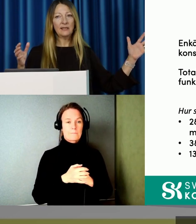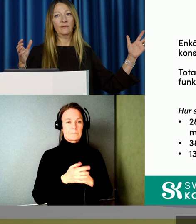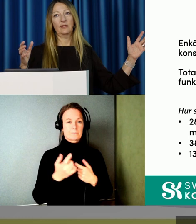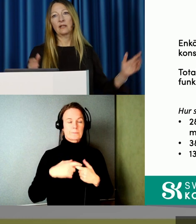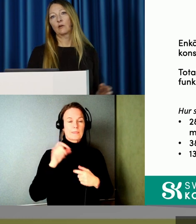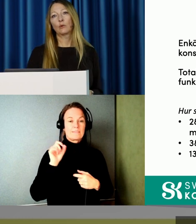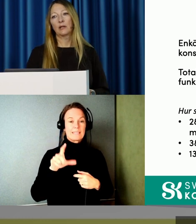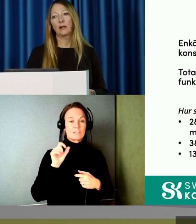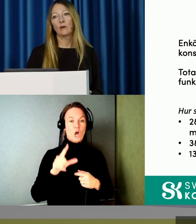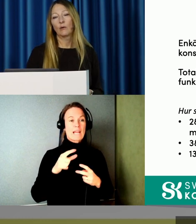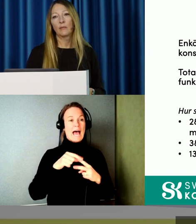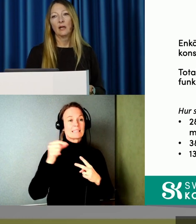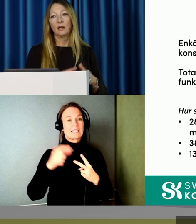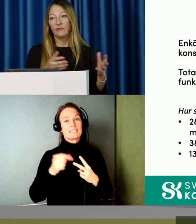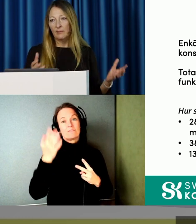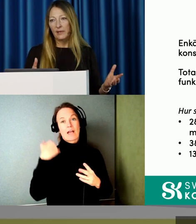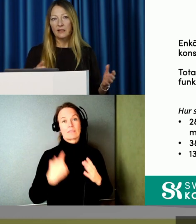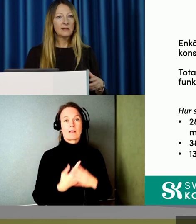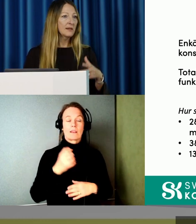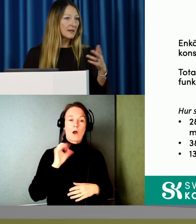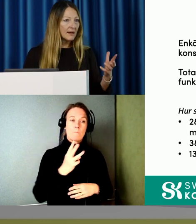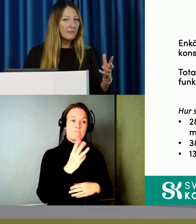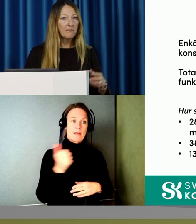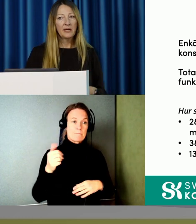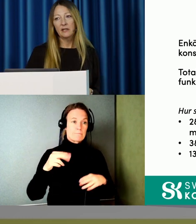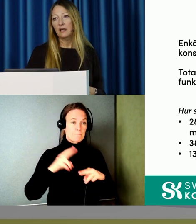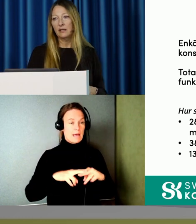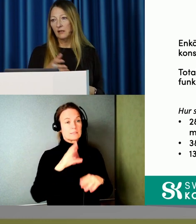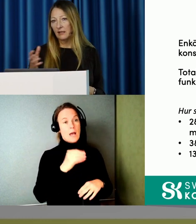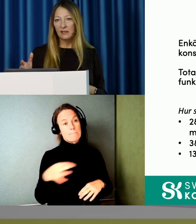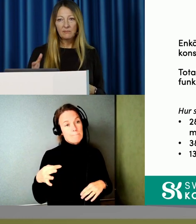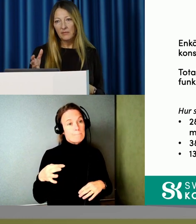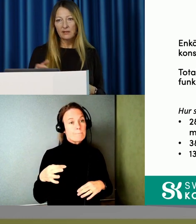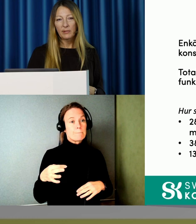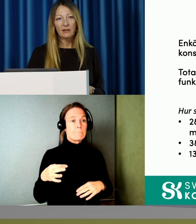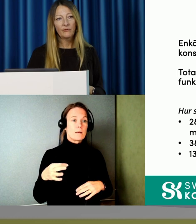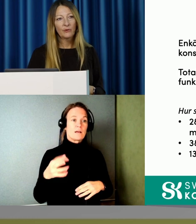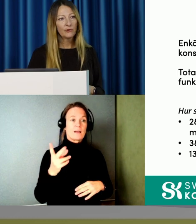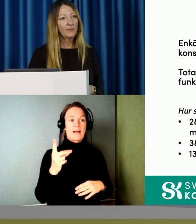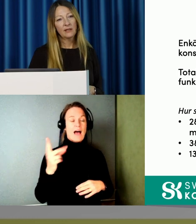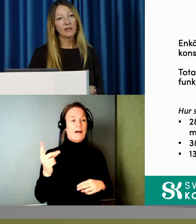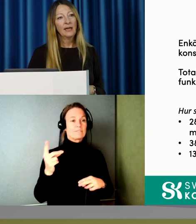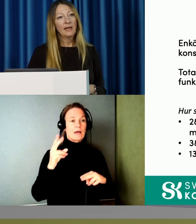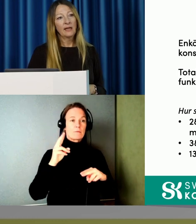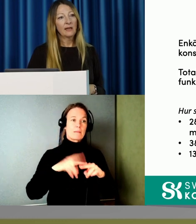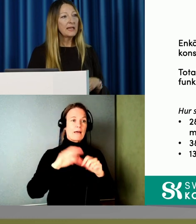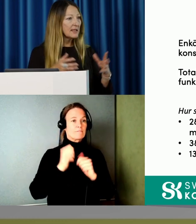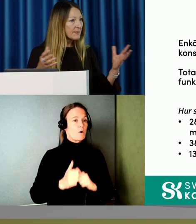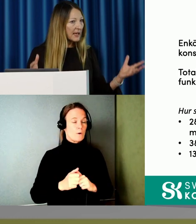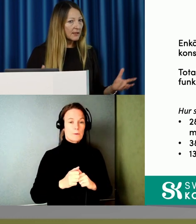alternativ. Det kan ju ändå handla om webbplatser, appar, andra plattformar.